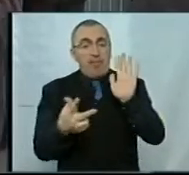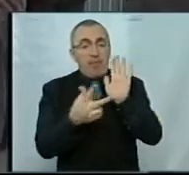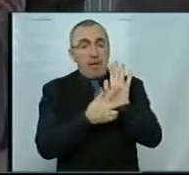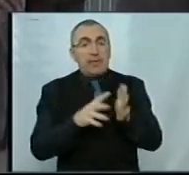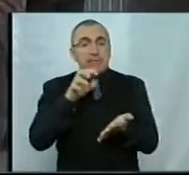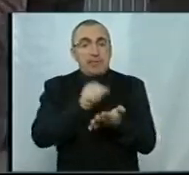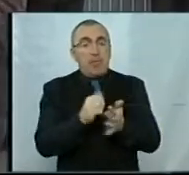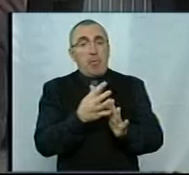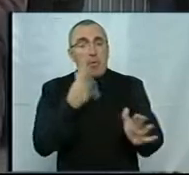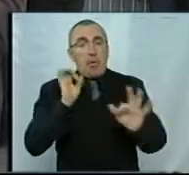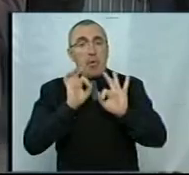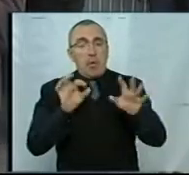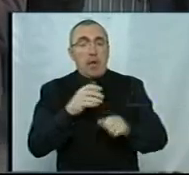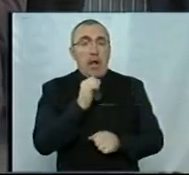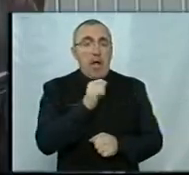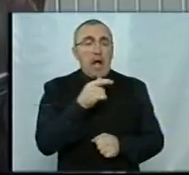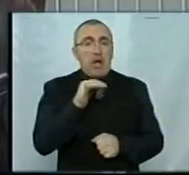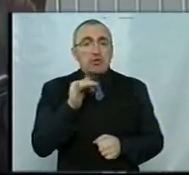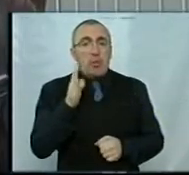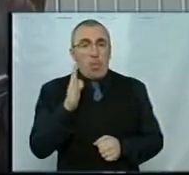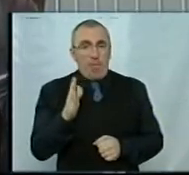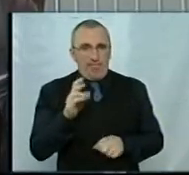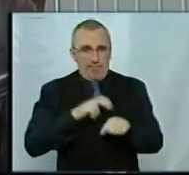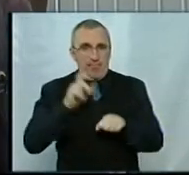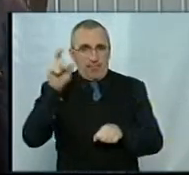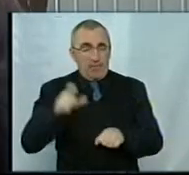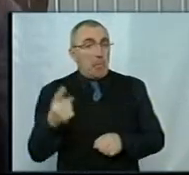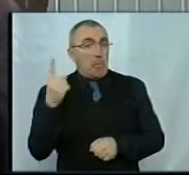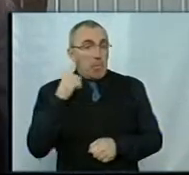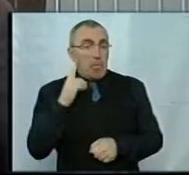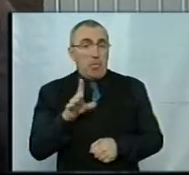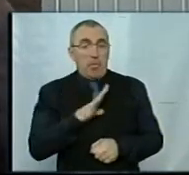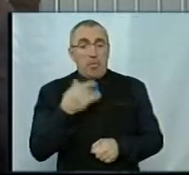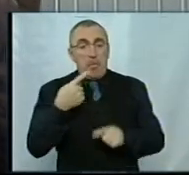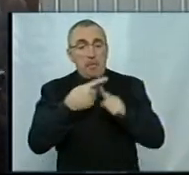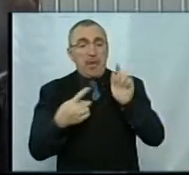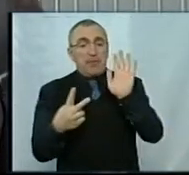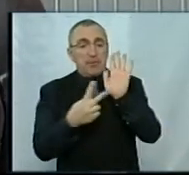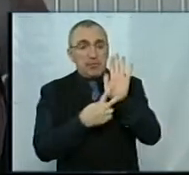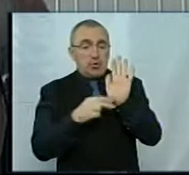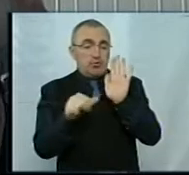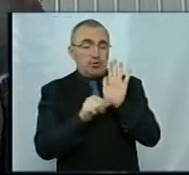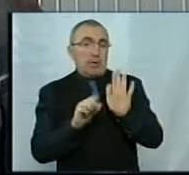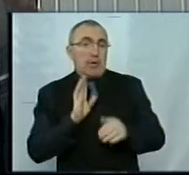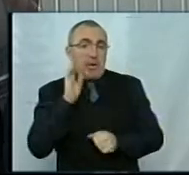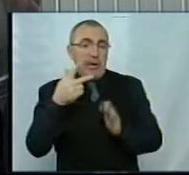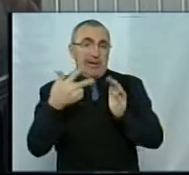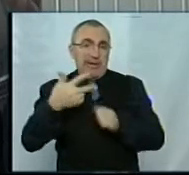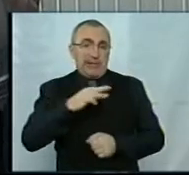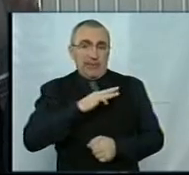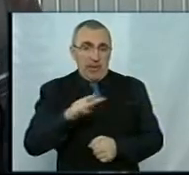щоб зайняти чергу, каже Андрій Гардашніков. Перші люди, як я почув, то були тут з пів сьомої, з 6 ранку 30 хвилин,